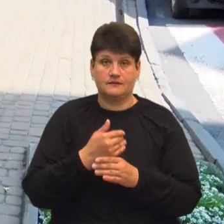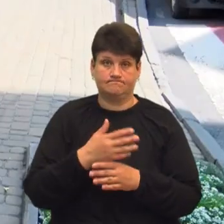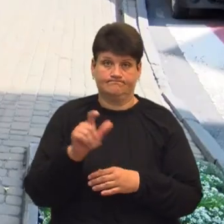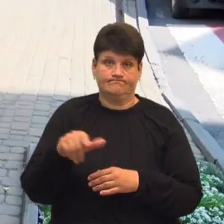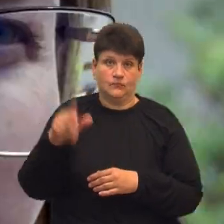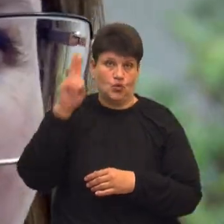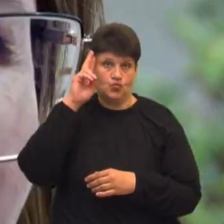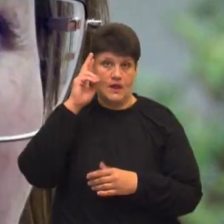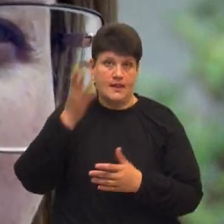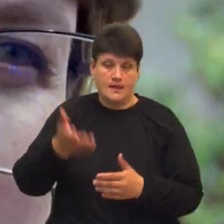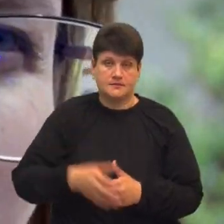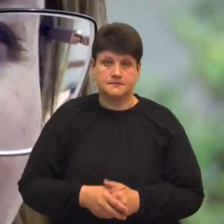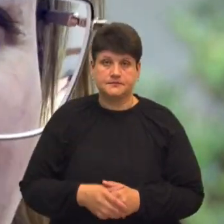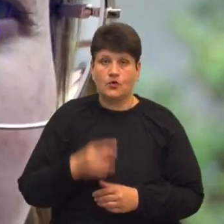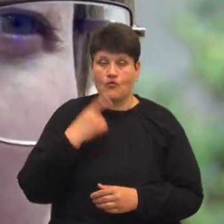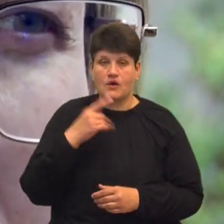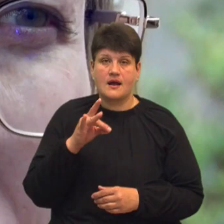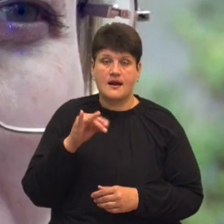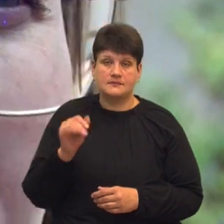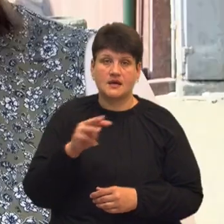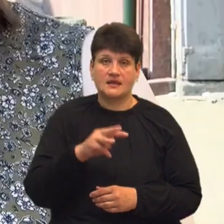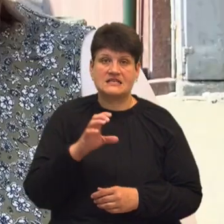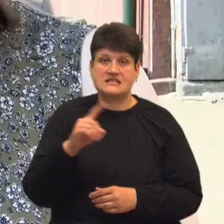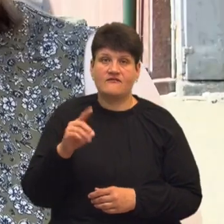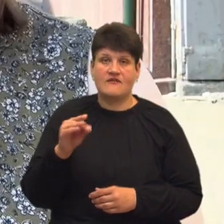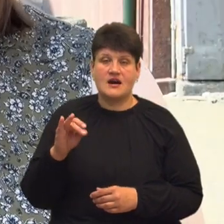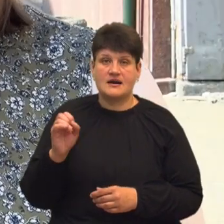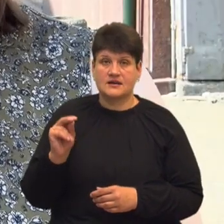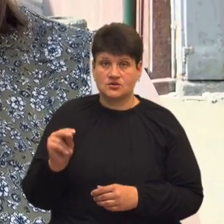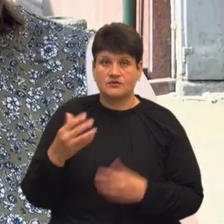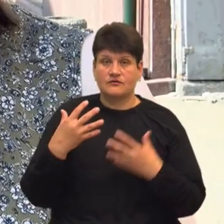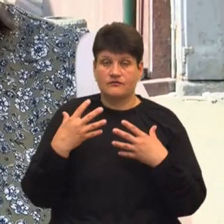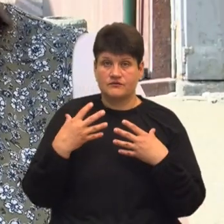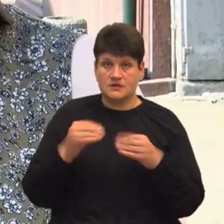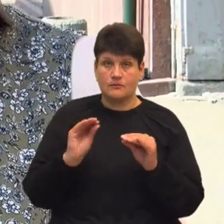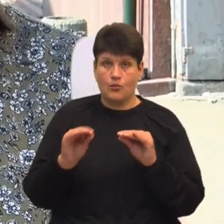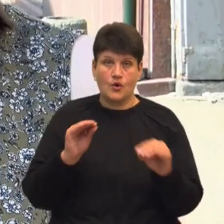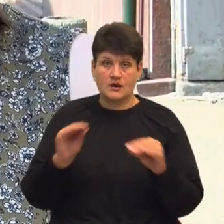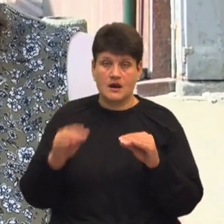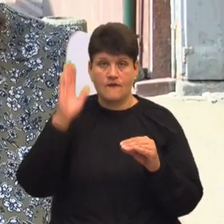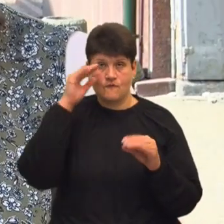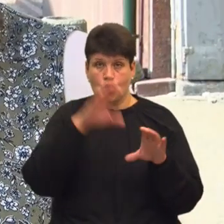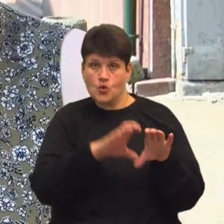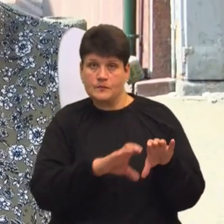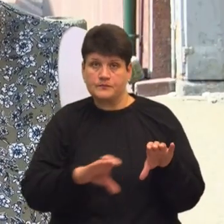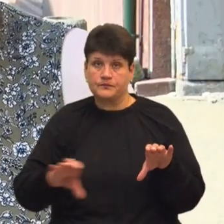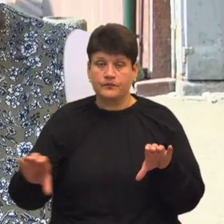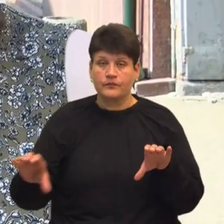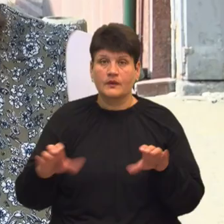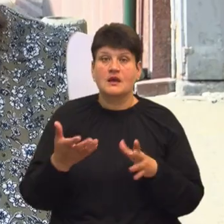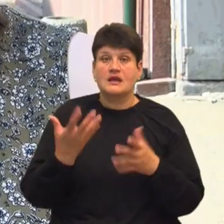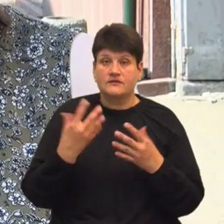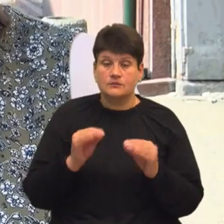каже речниця Тернопільської міської ради Мар'яна Зварич. Вже прокладено в мережу водовідведення і водопостачання, також, щоб бути